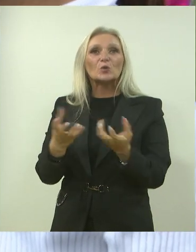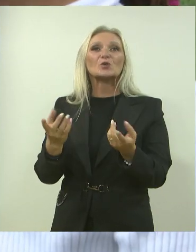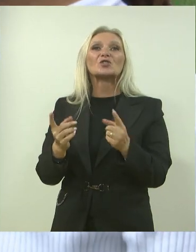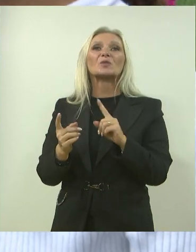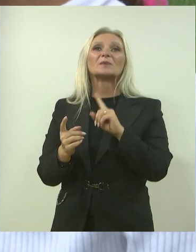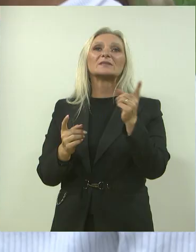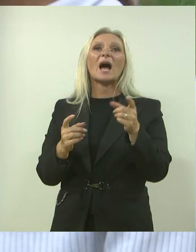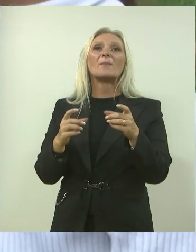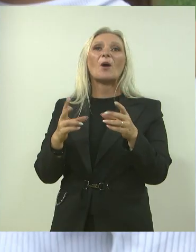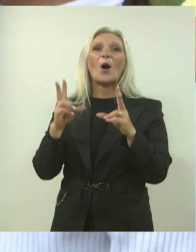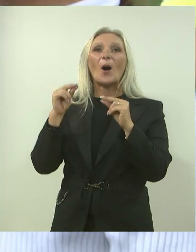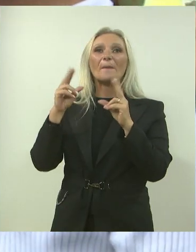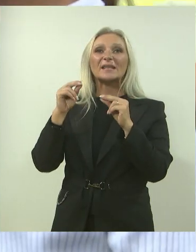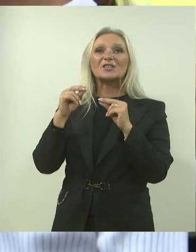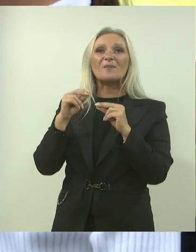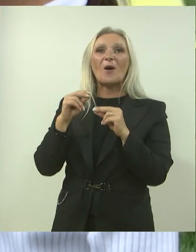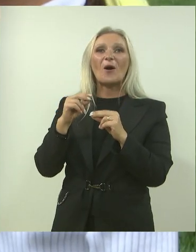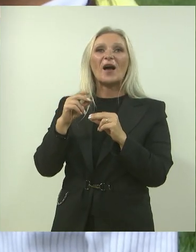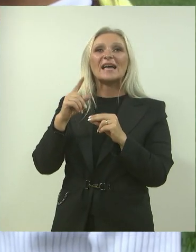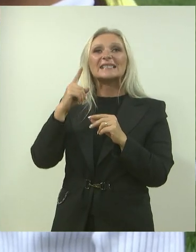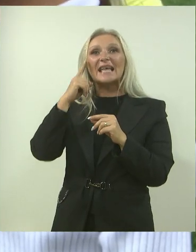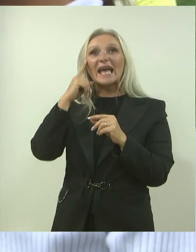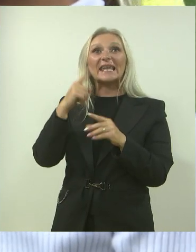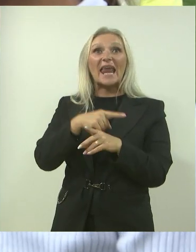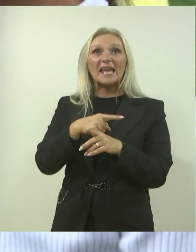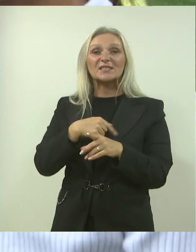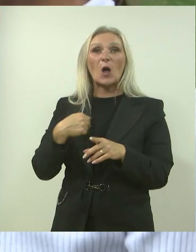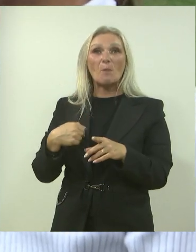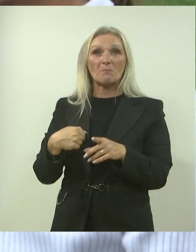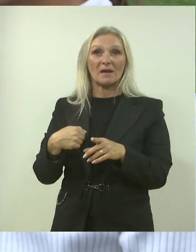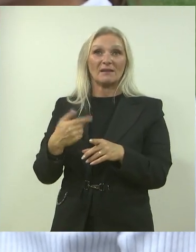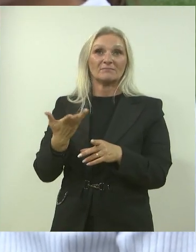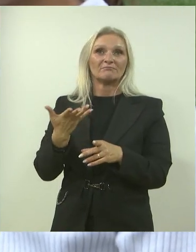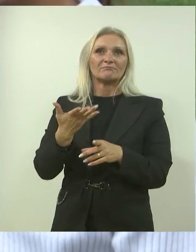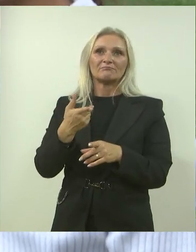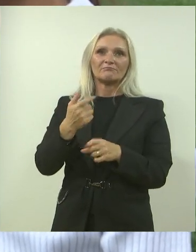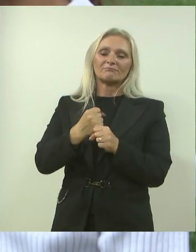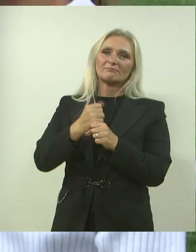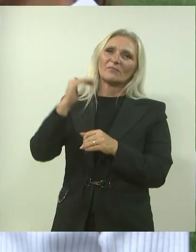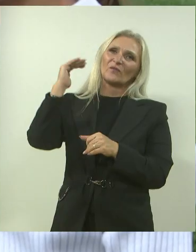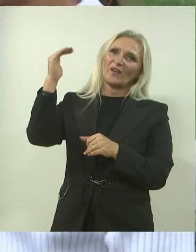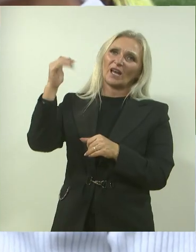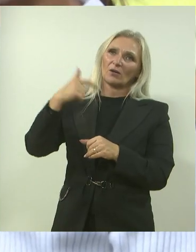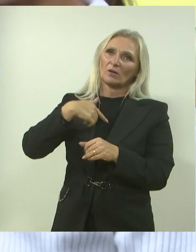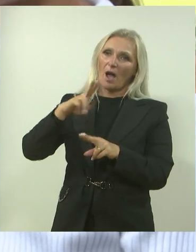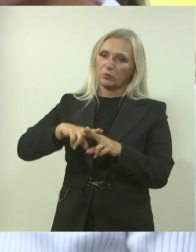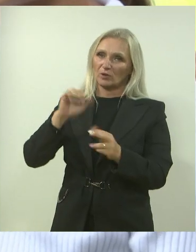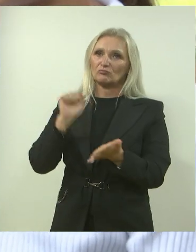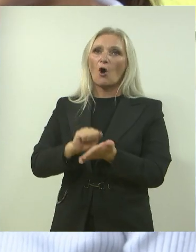sa kinezom i to je to. A čime ćete se vi baviti kad budete velike? Ja za nove narav.